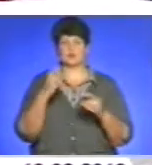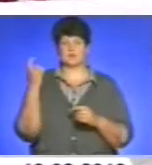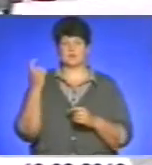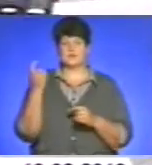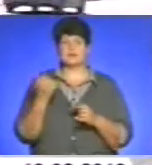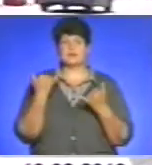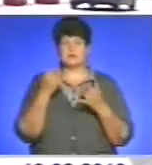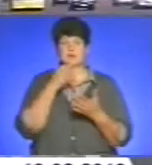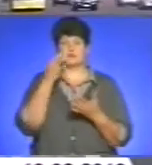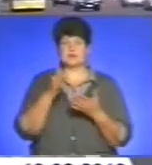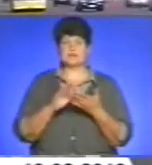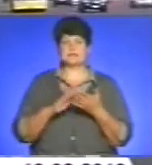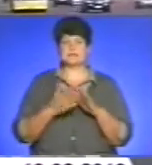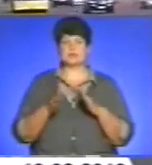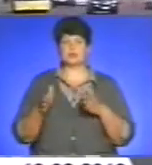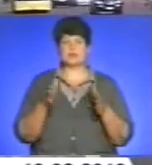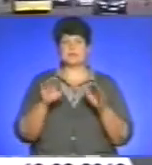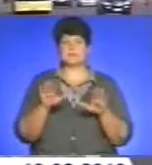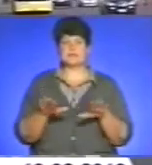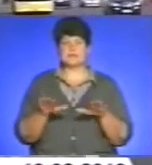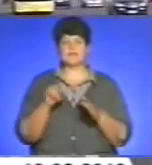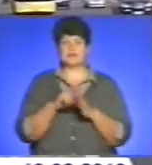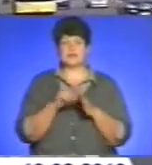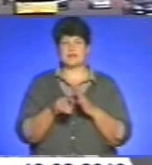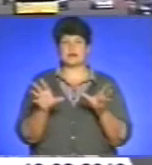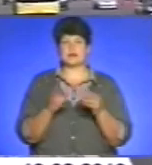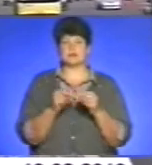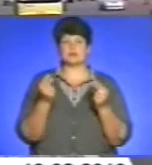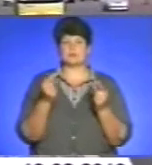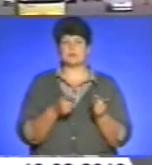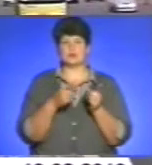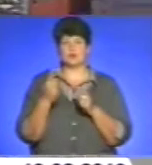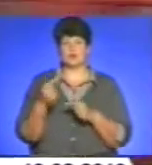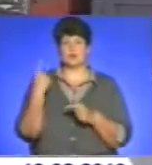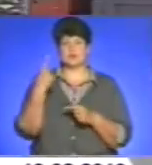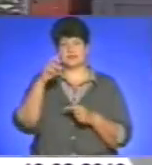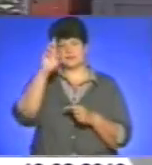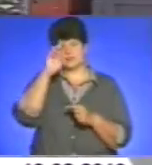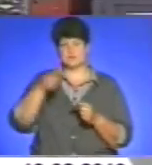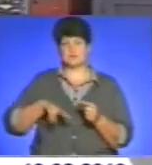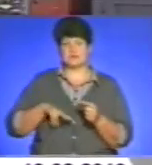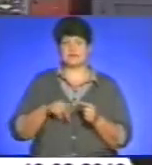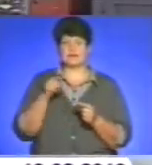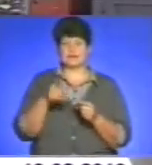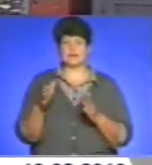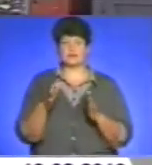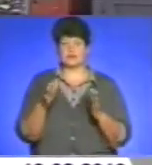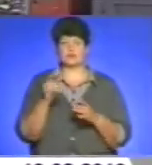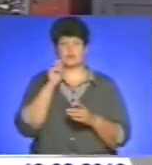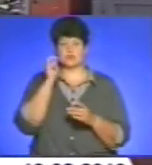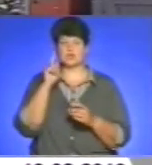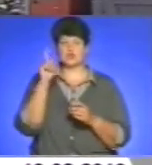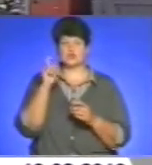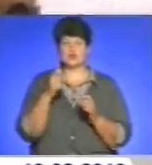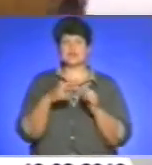Відтак, відповідальність за стан доріг місцевого значення разом з коштами на їх ремонт перейдуть до обласних держадміністрацій. Таких доріг в Україні 117